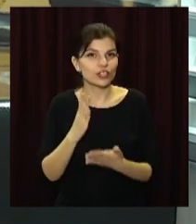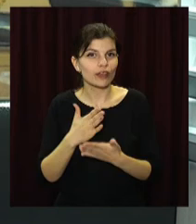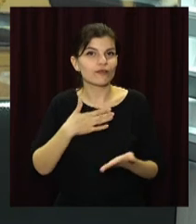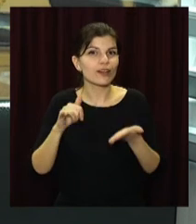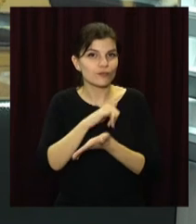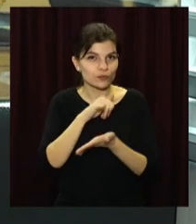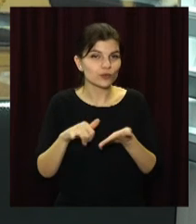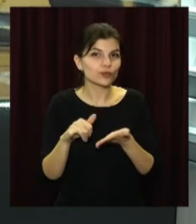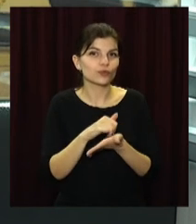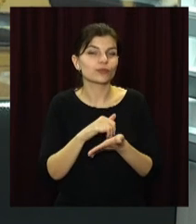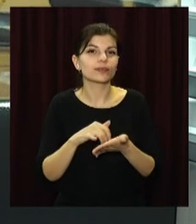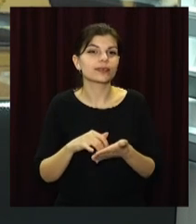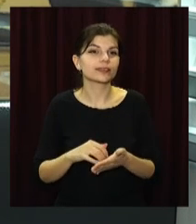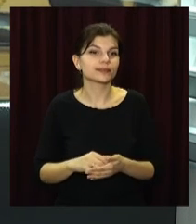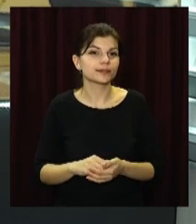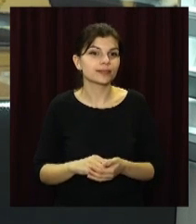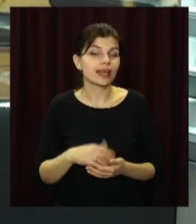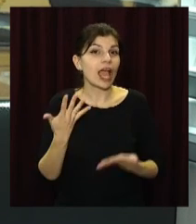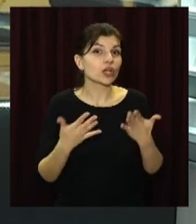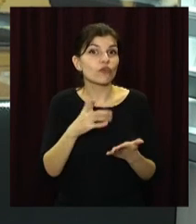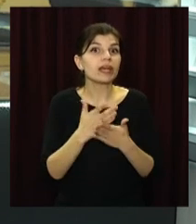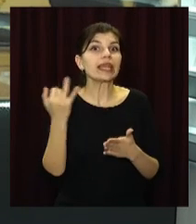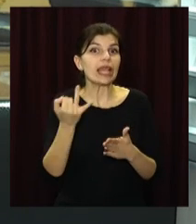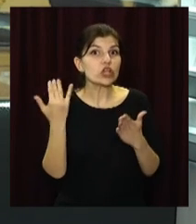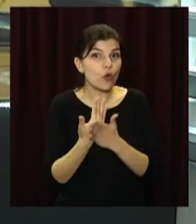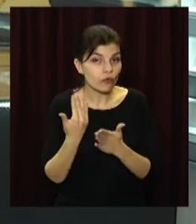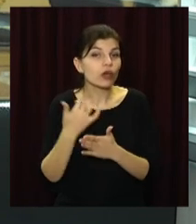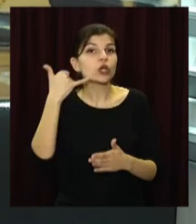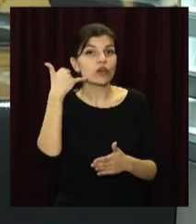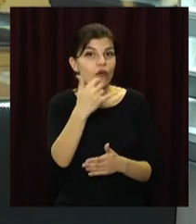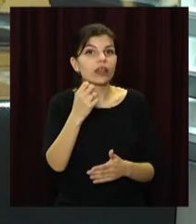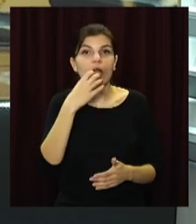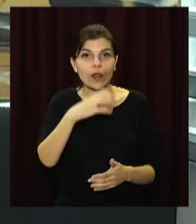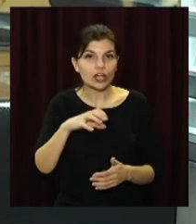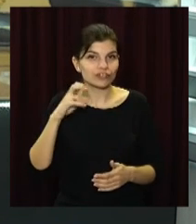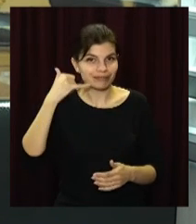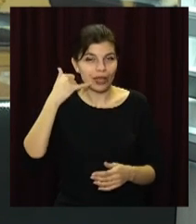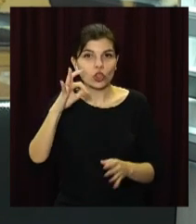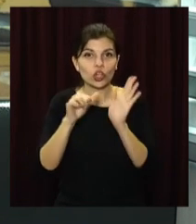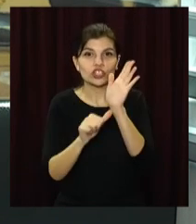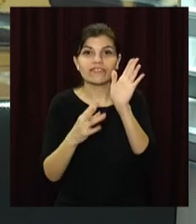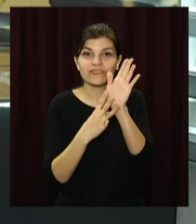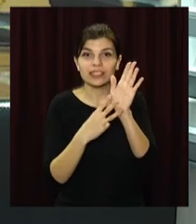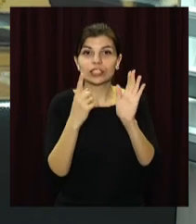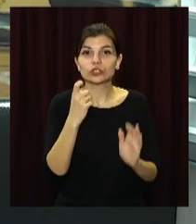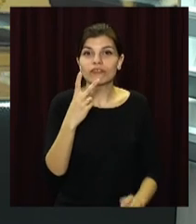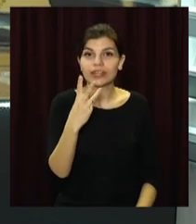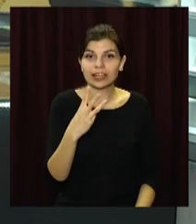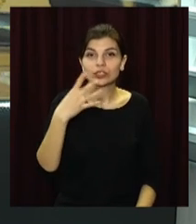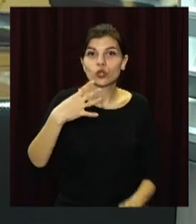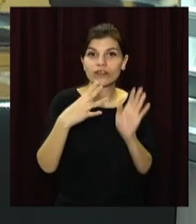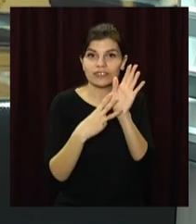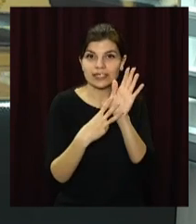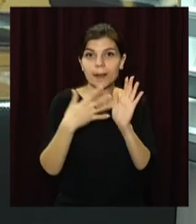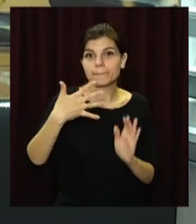соціальних мережах та на ютуб-каналі. Якщо маєте цікаву новину, телефонуйте на гарячу лінію 068 123 48